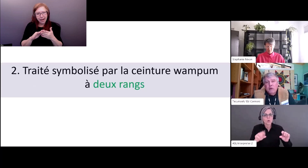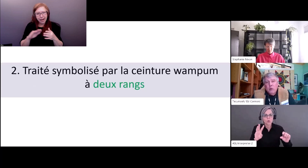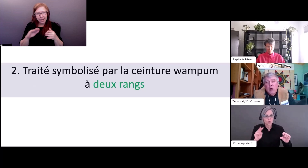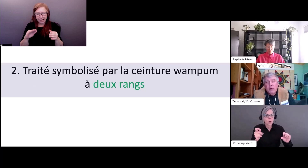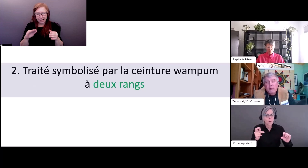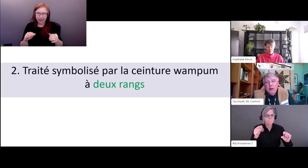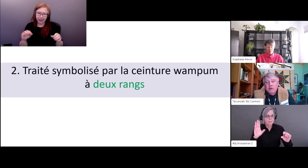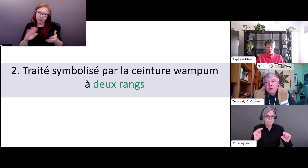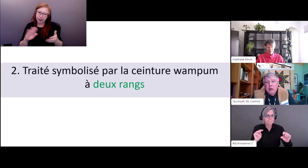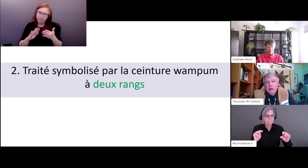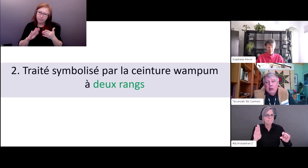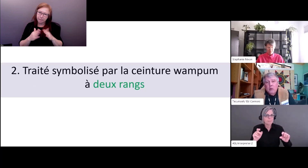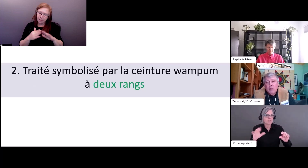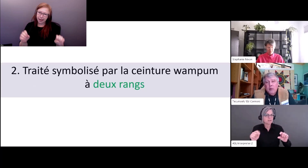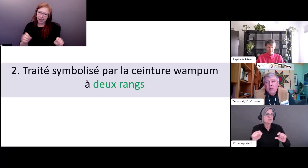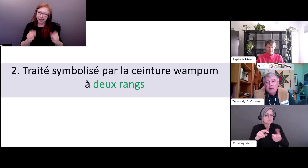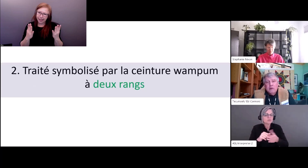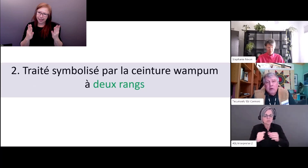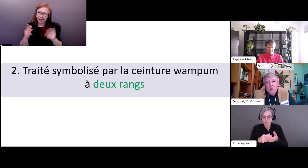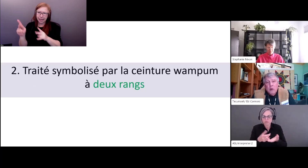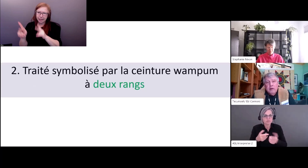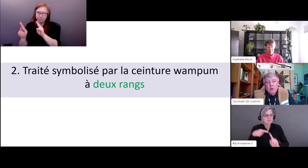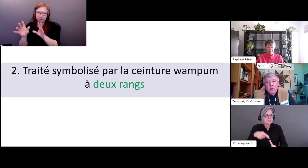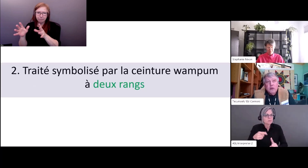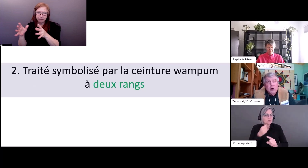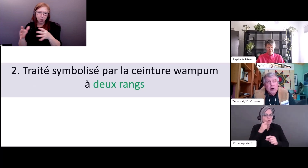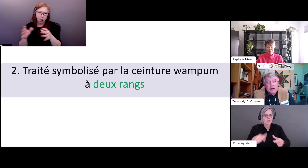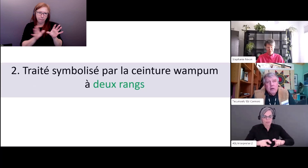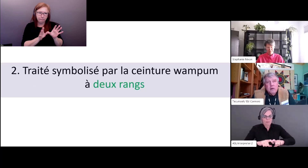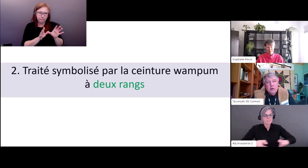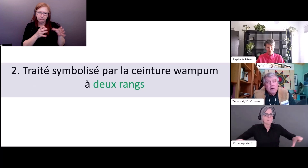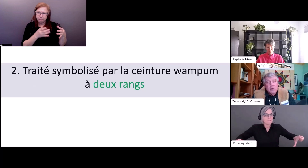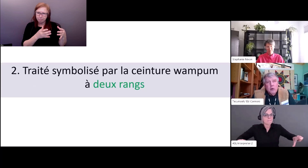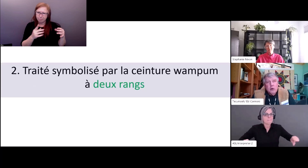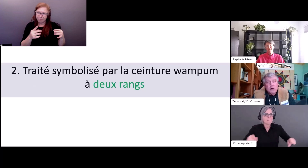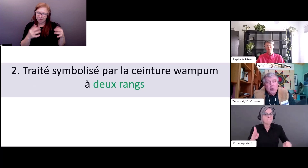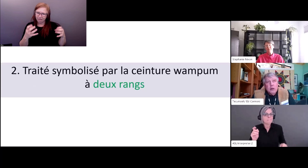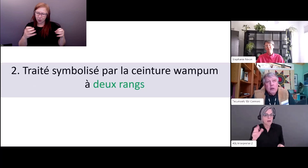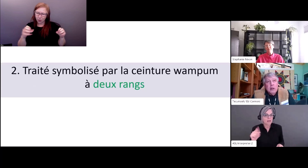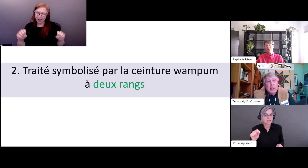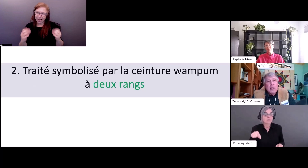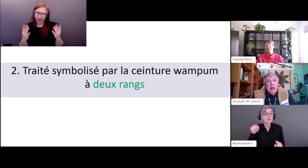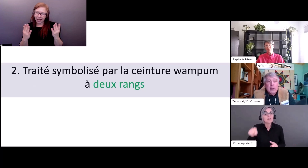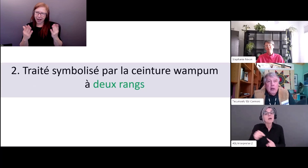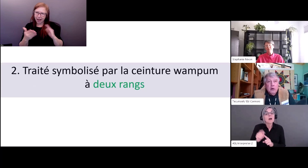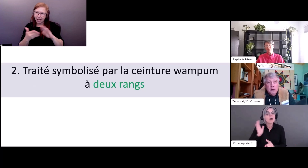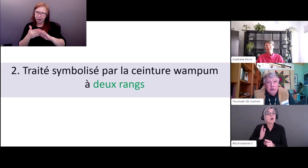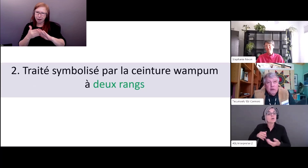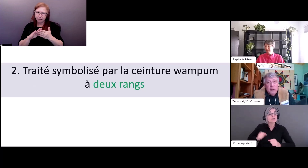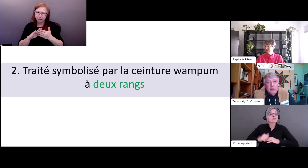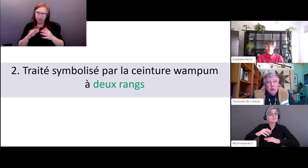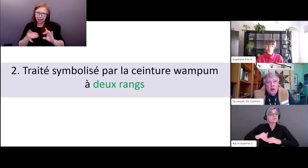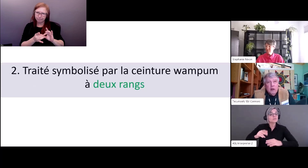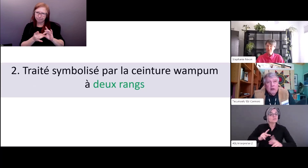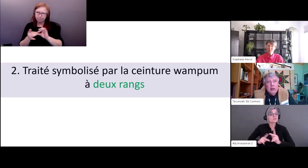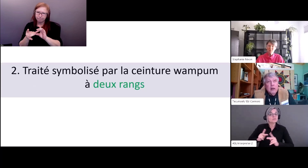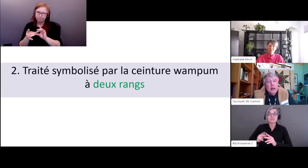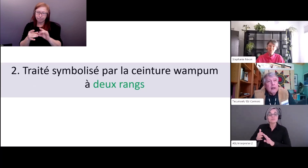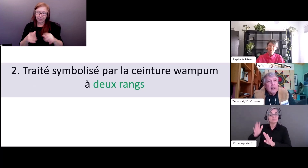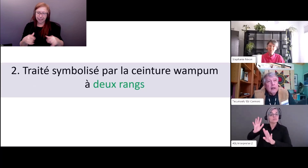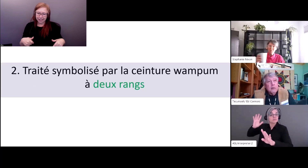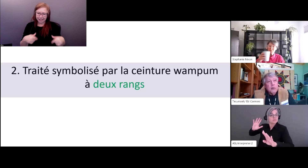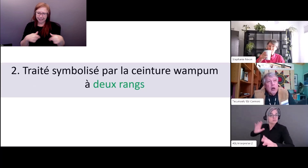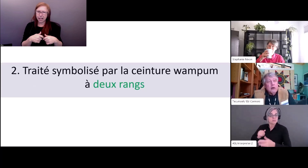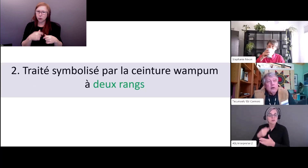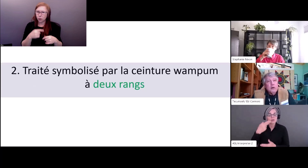à deux rangs cela parle des ceintures de Wampum c'est les différentes manières dont nos ancêtres et